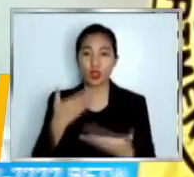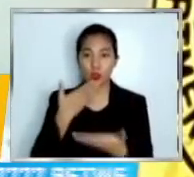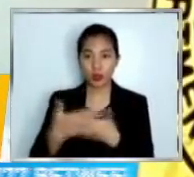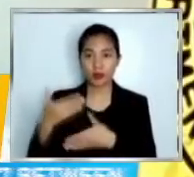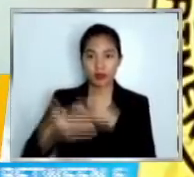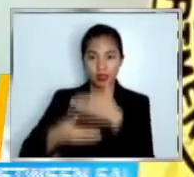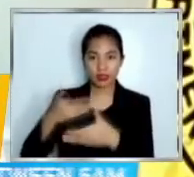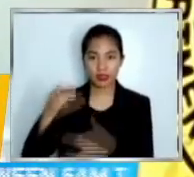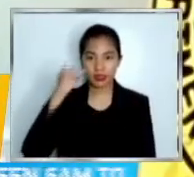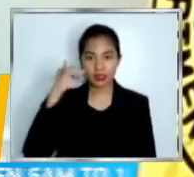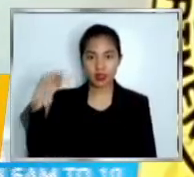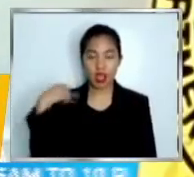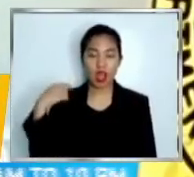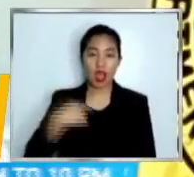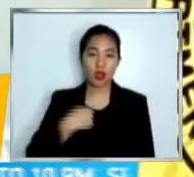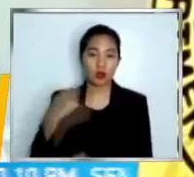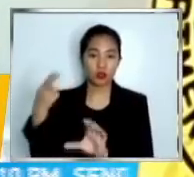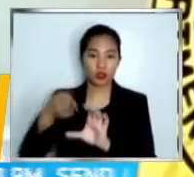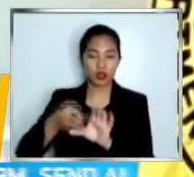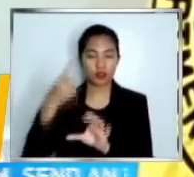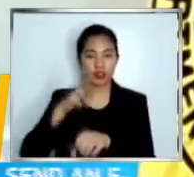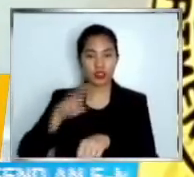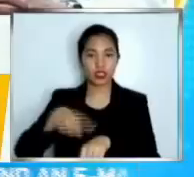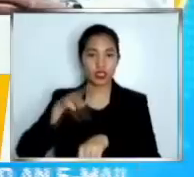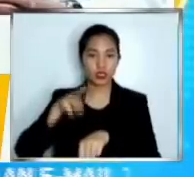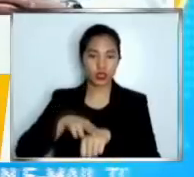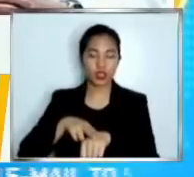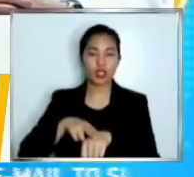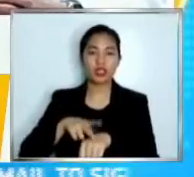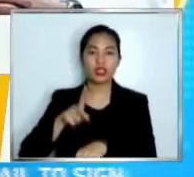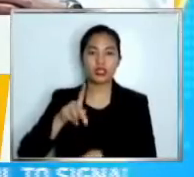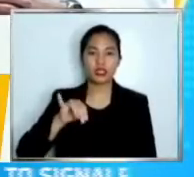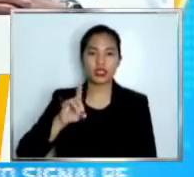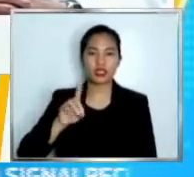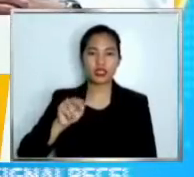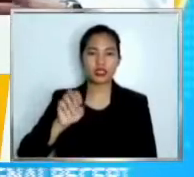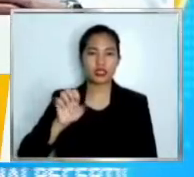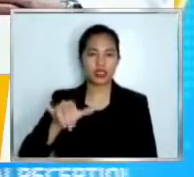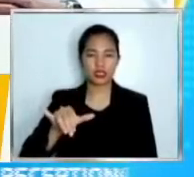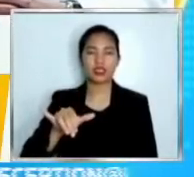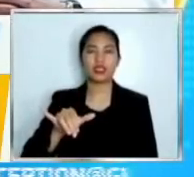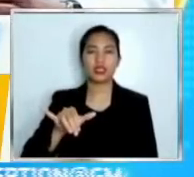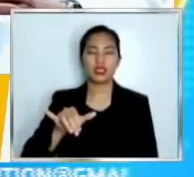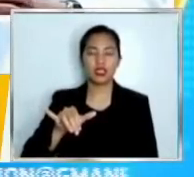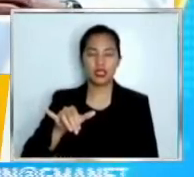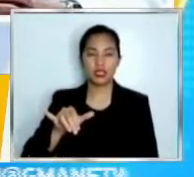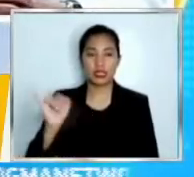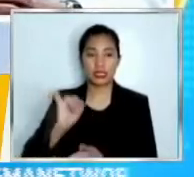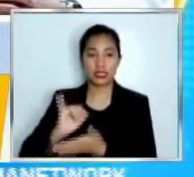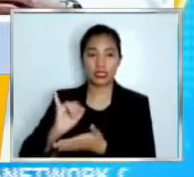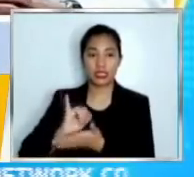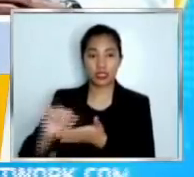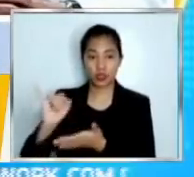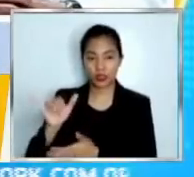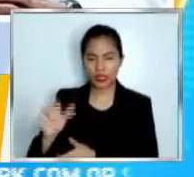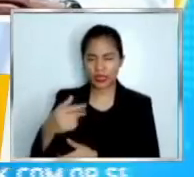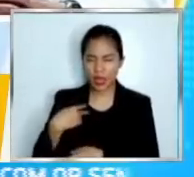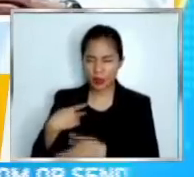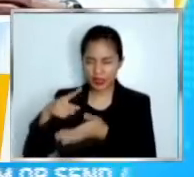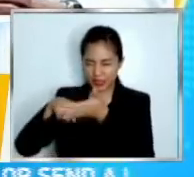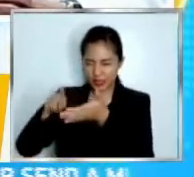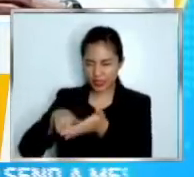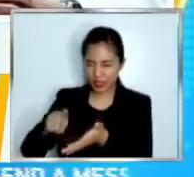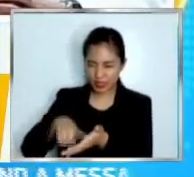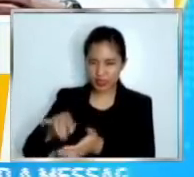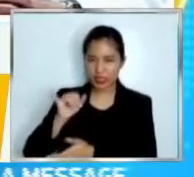nga ay dumalo sa National Treatment Transplant Institute para tignan kung gano'n ba sila